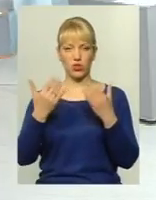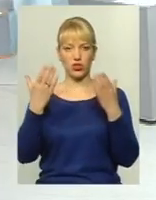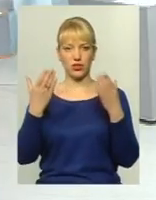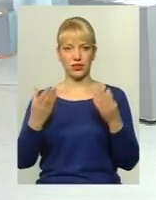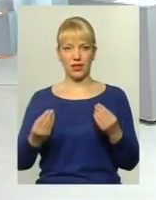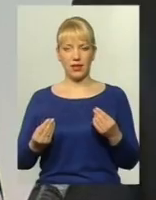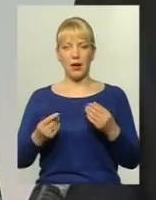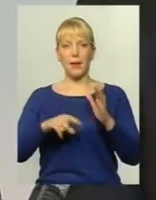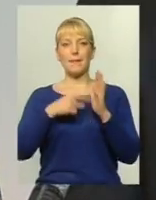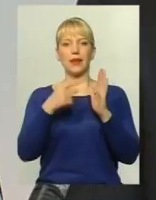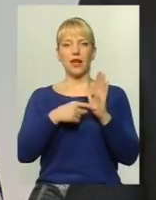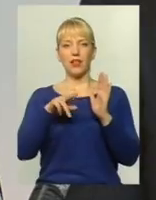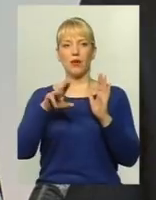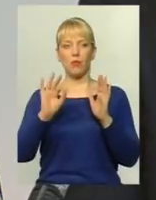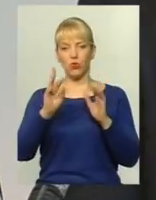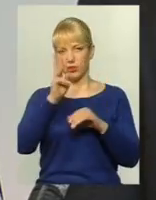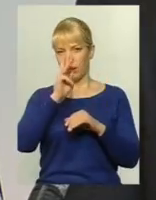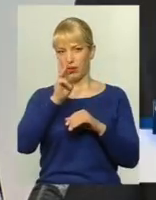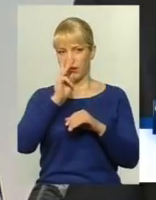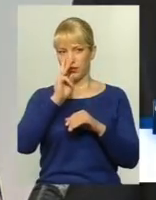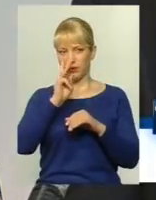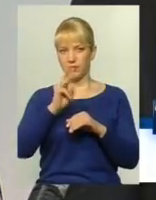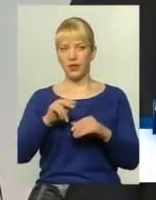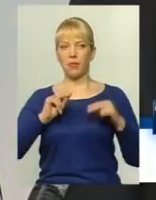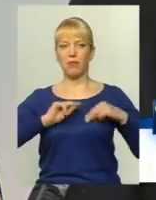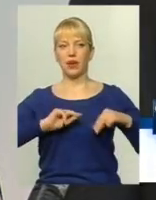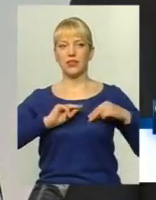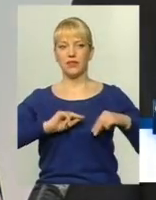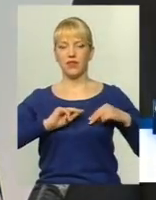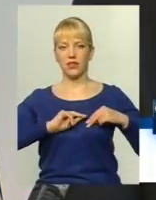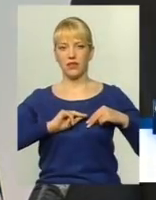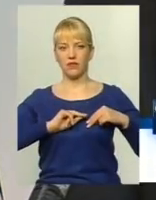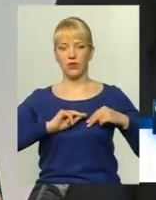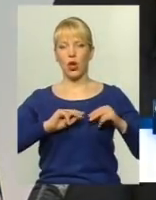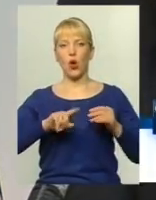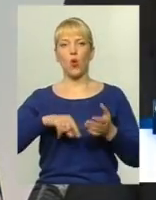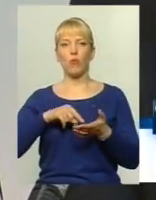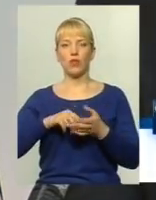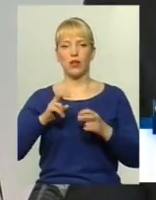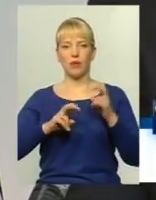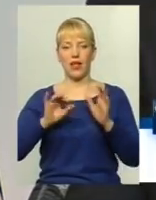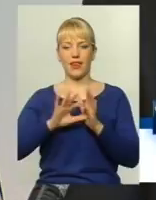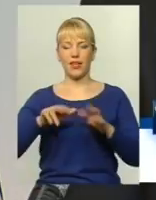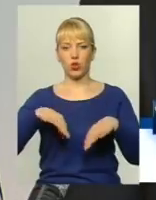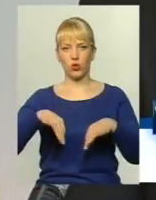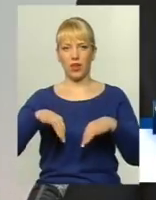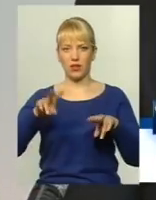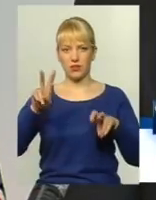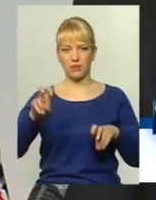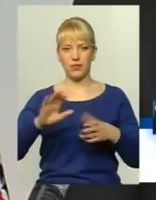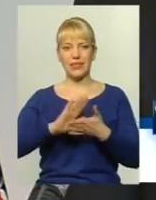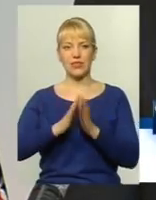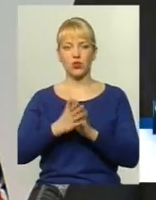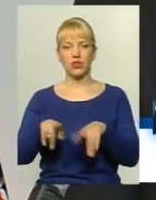питання по заробітній платі працівників, навіть тільки взяти комунальний підприємств електро-транспортс, ситуація